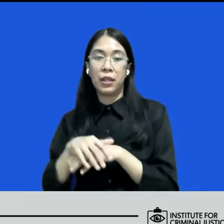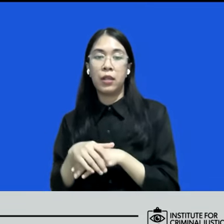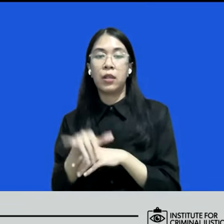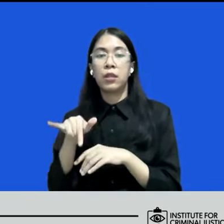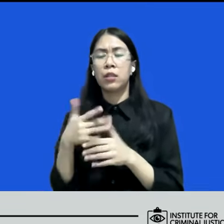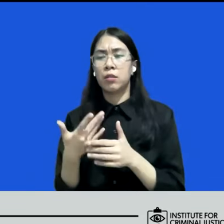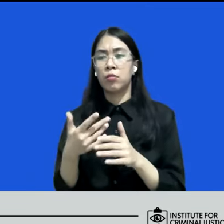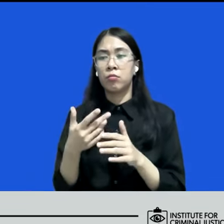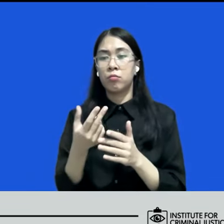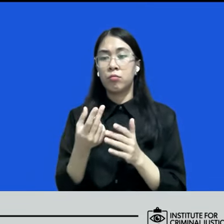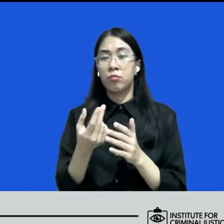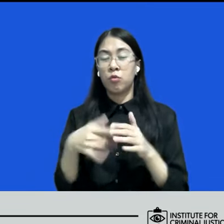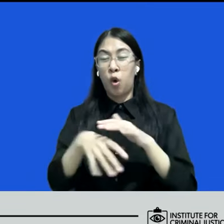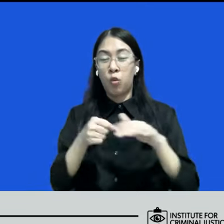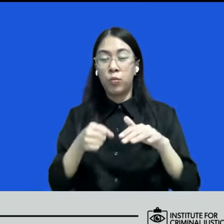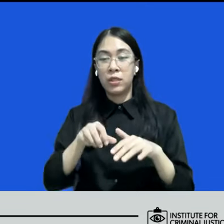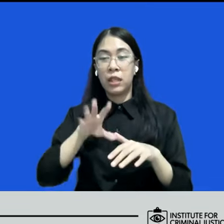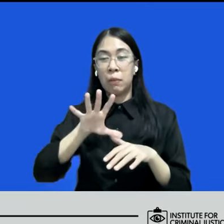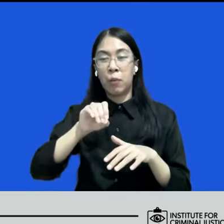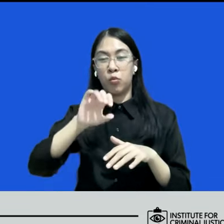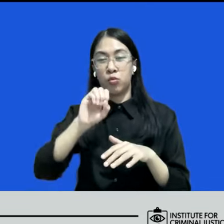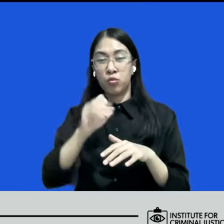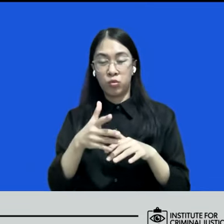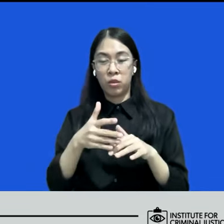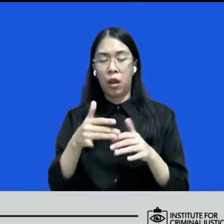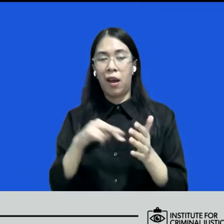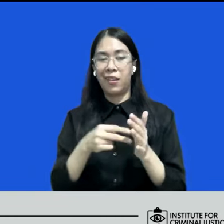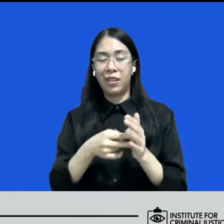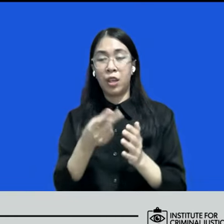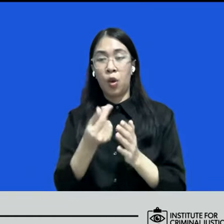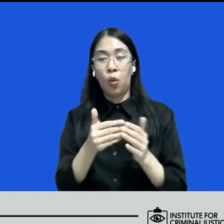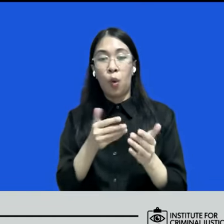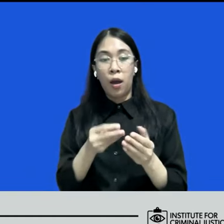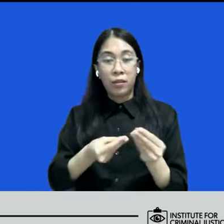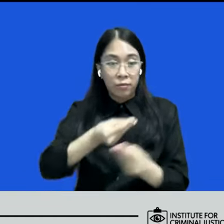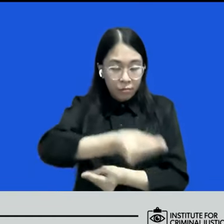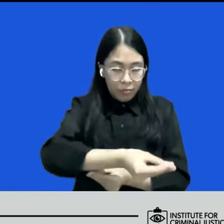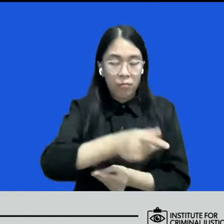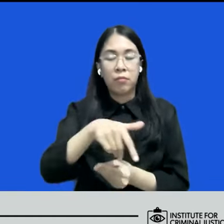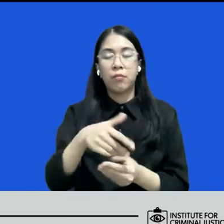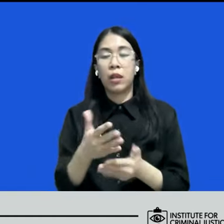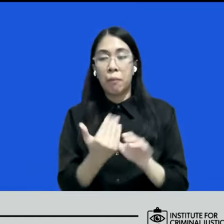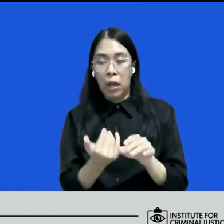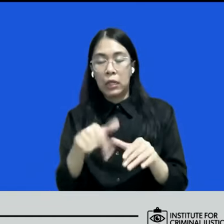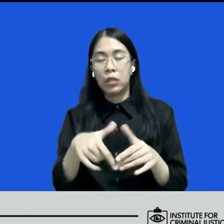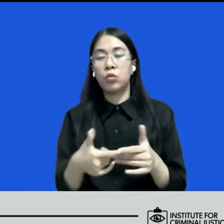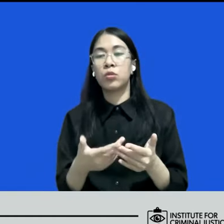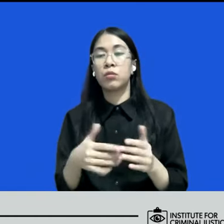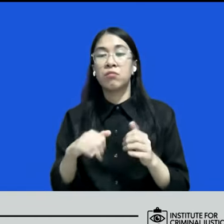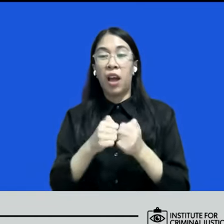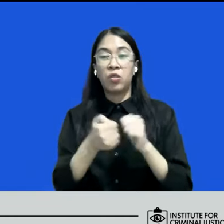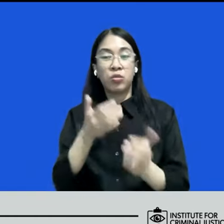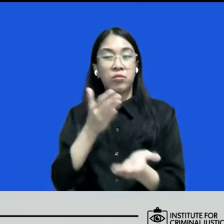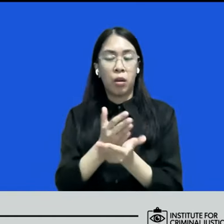juta ya sudah uangnya dikembalikan perkaranya dihentikan tentu kami tidak sependapat dengan itu